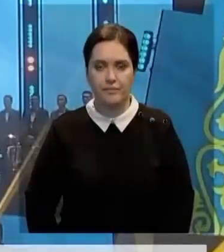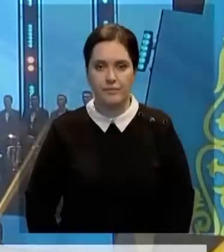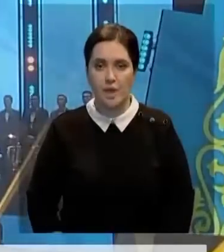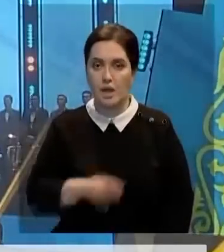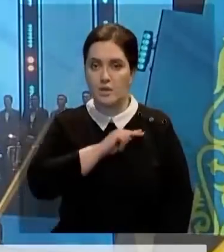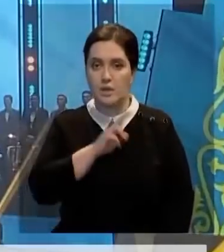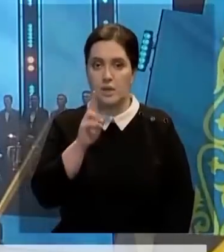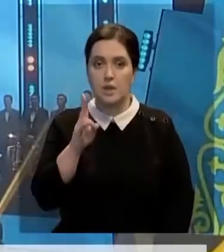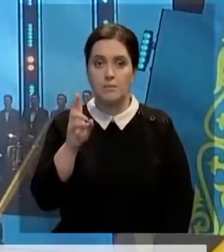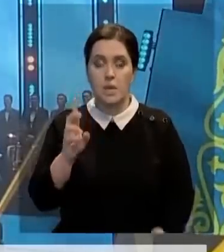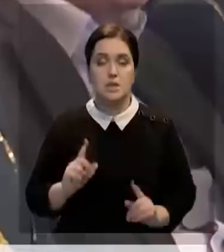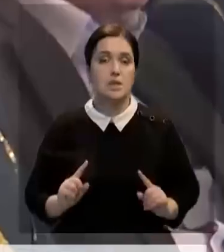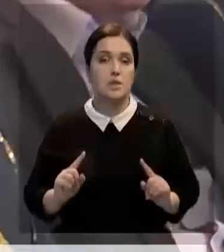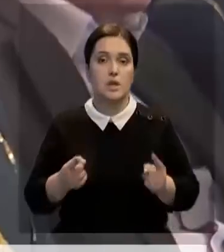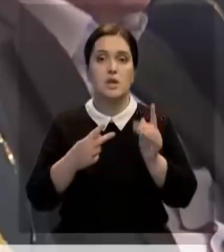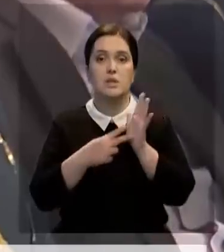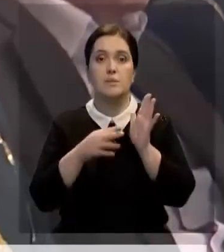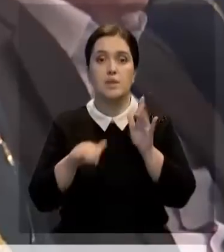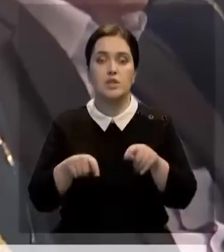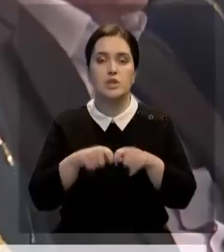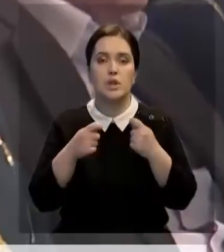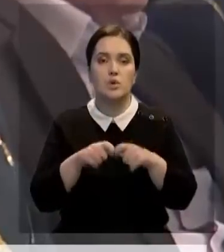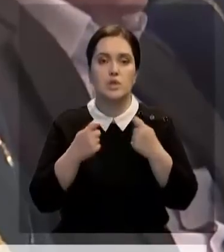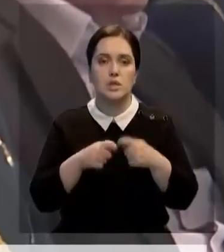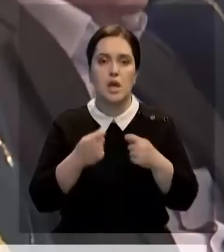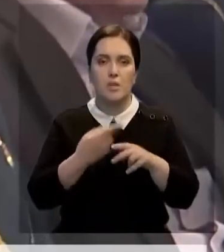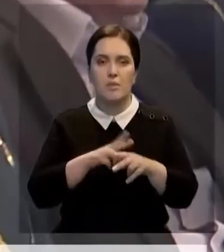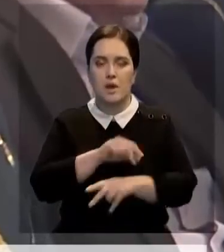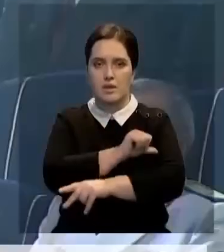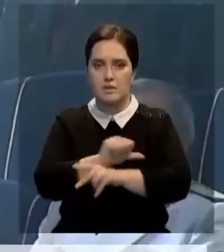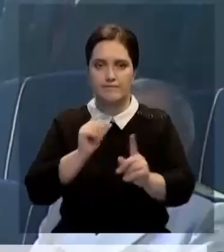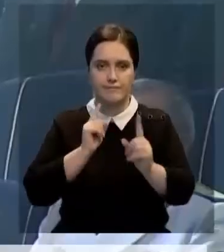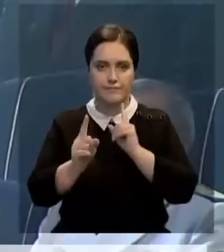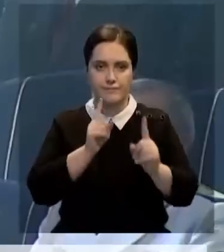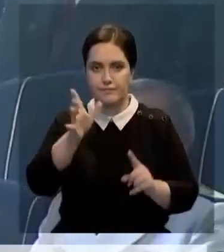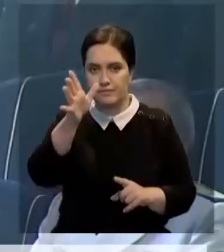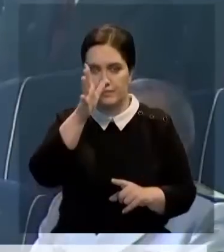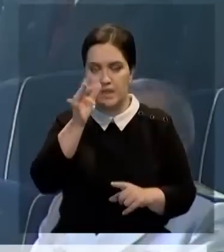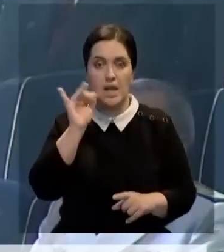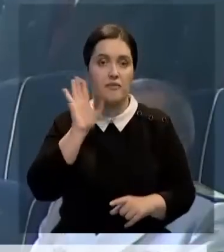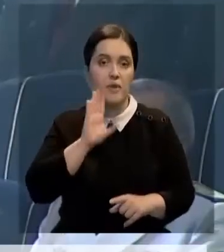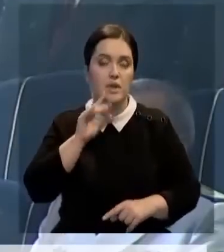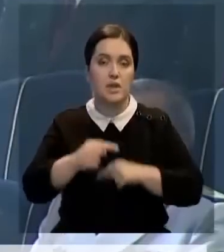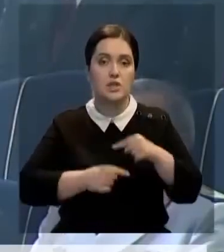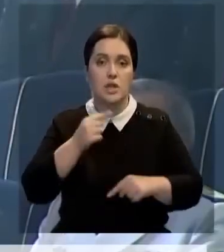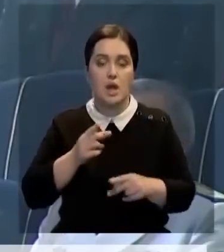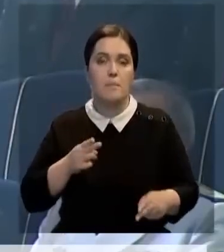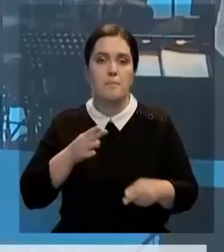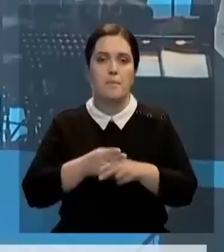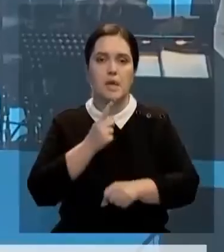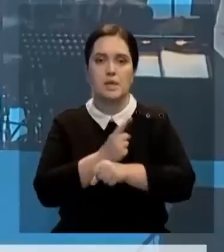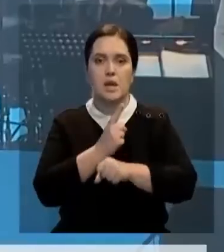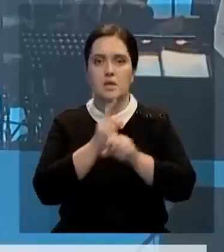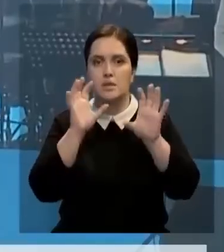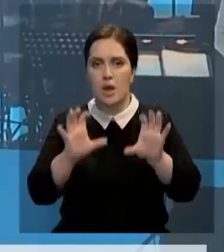Кроме того, сотрудники КНБ задержали более 7 тысяч нарушителей режима границы и территориальных вод. Предотвратили незаконное